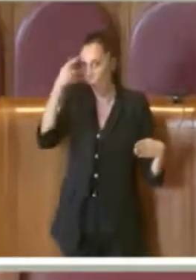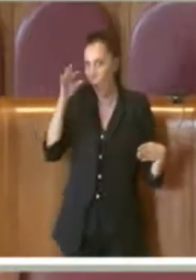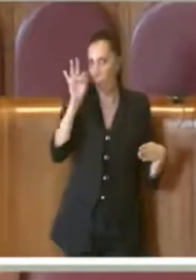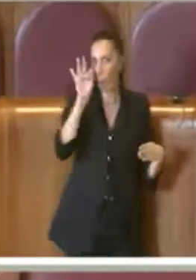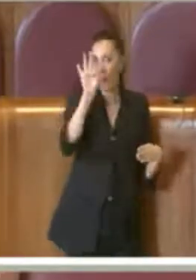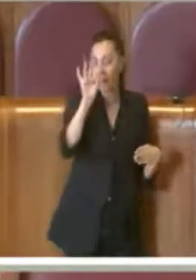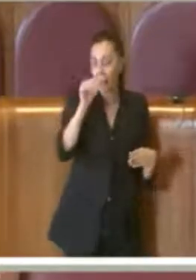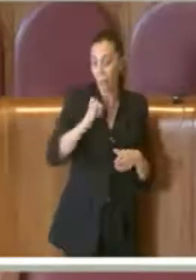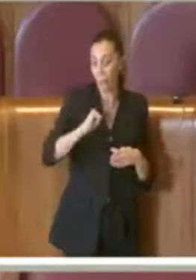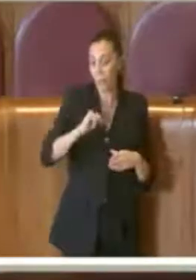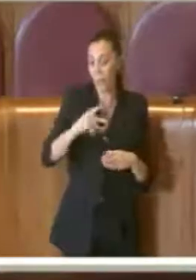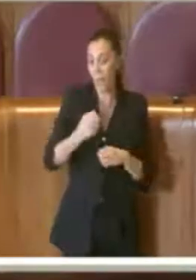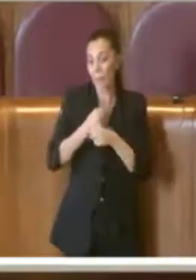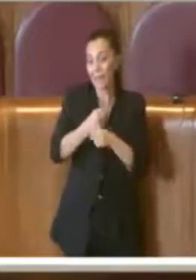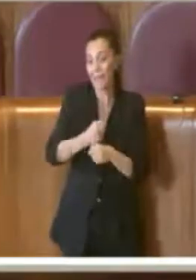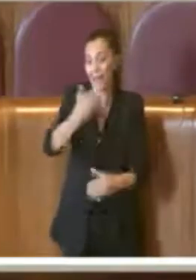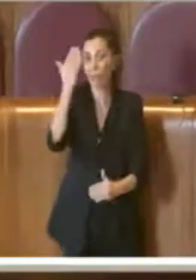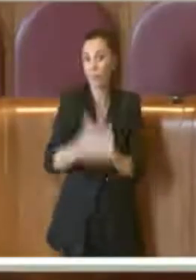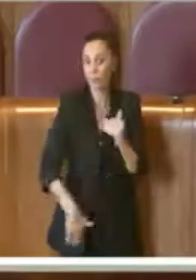prima della fine del mandato. Grazie.